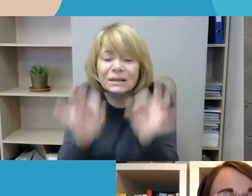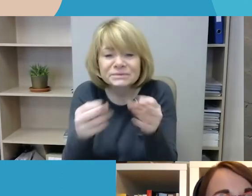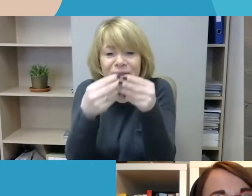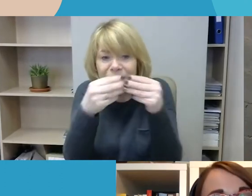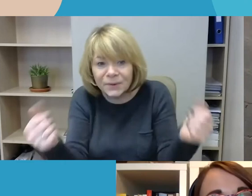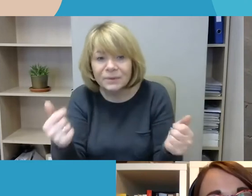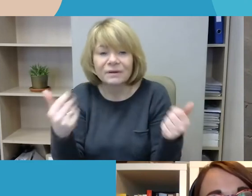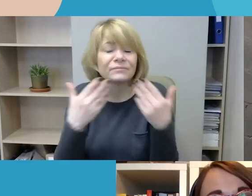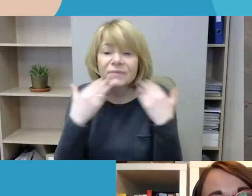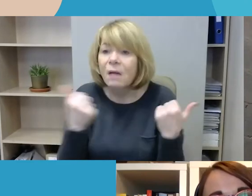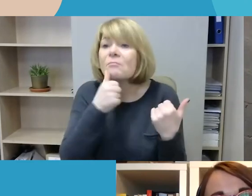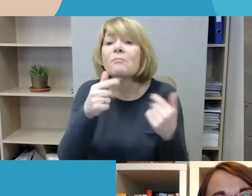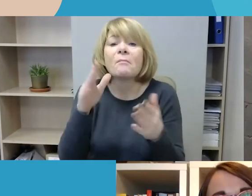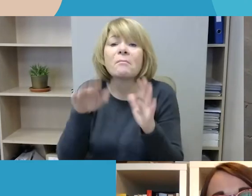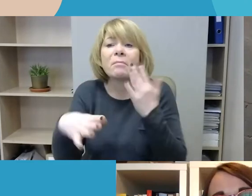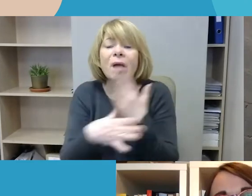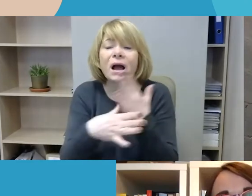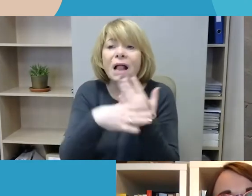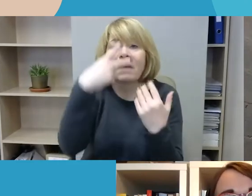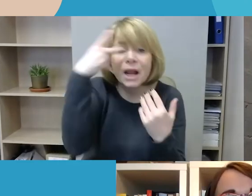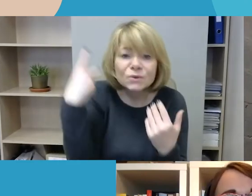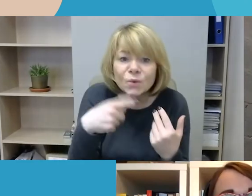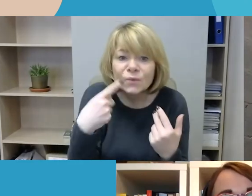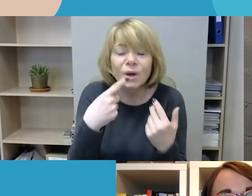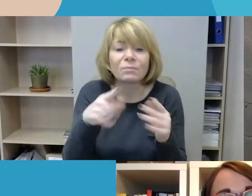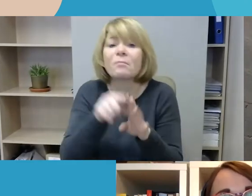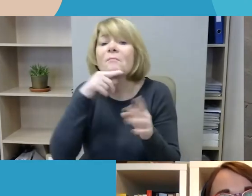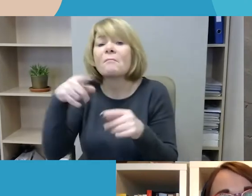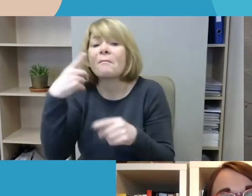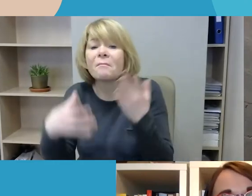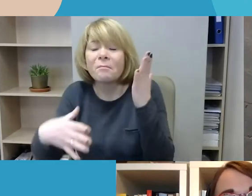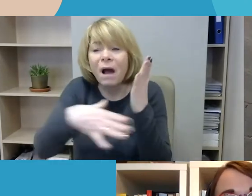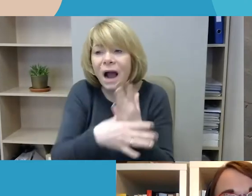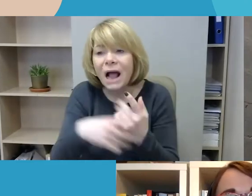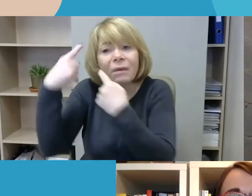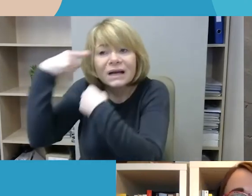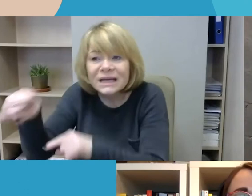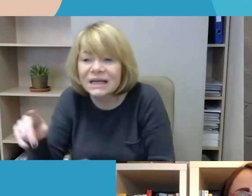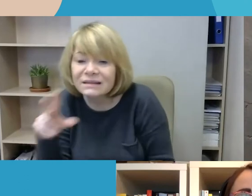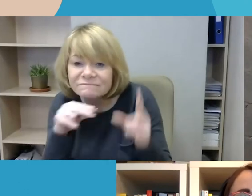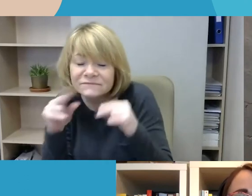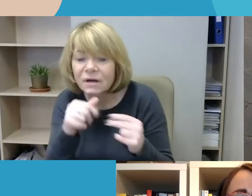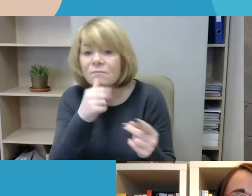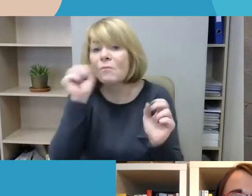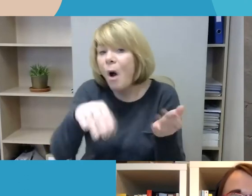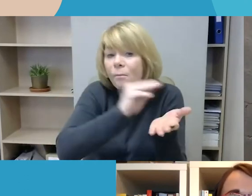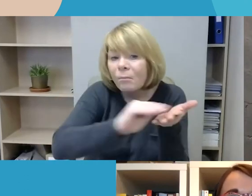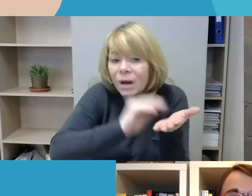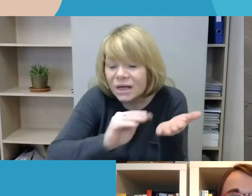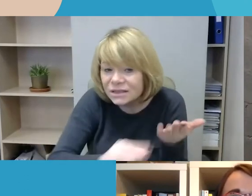negu lietuvių kalba, tiek pagalbos žmonėms, kurie gal patys negali paraštų pranešti apie neapikantos nusikaltimus,